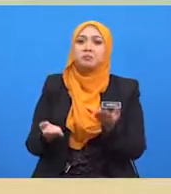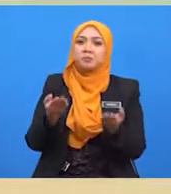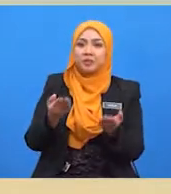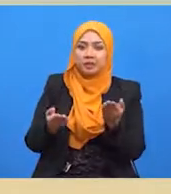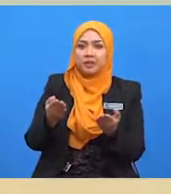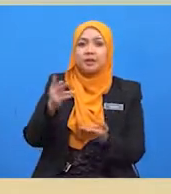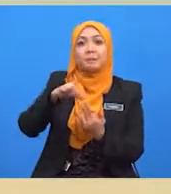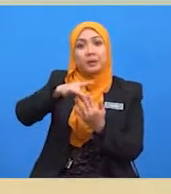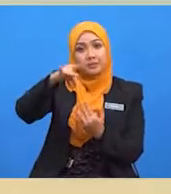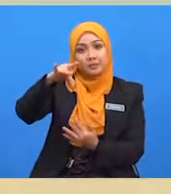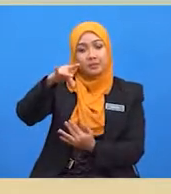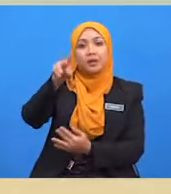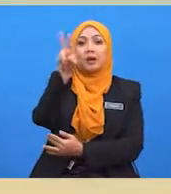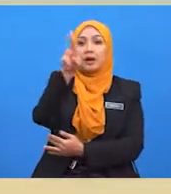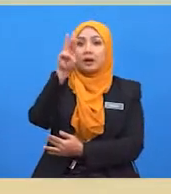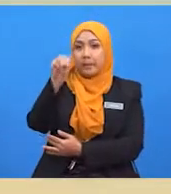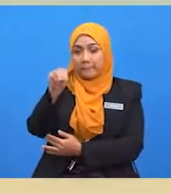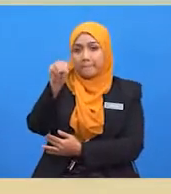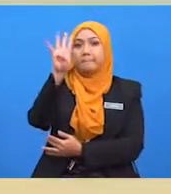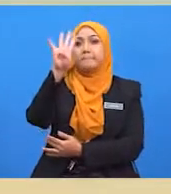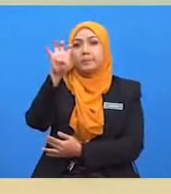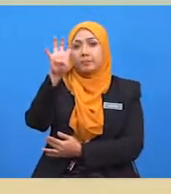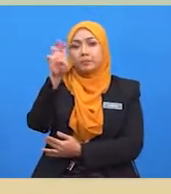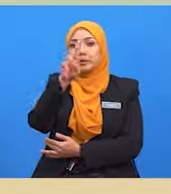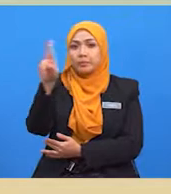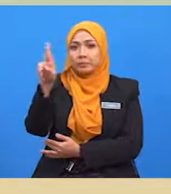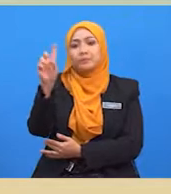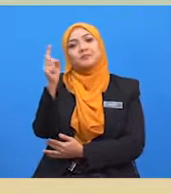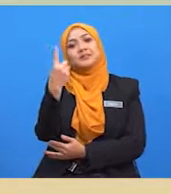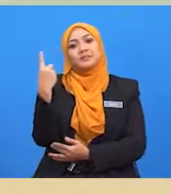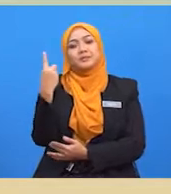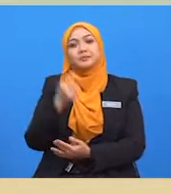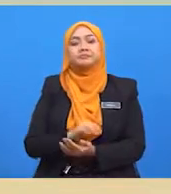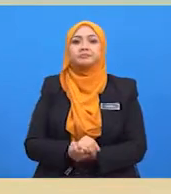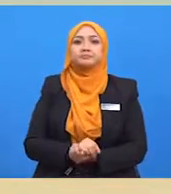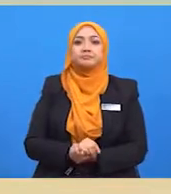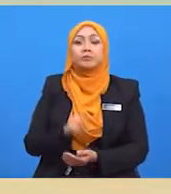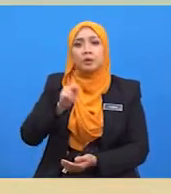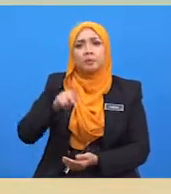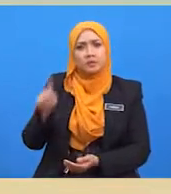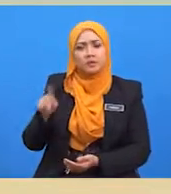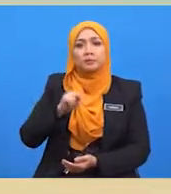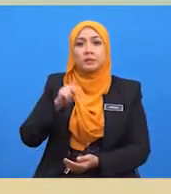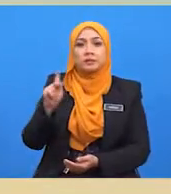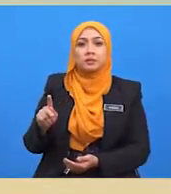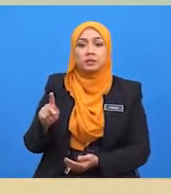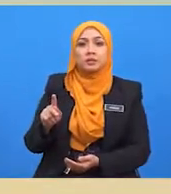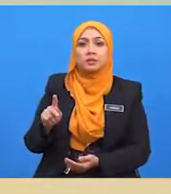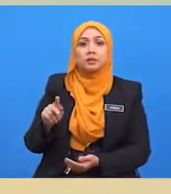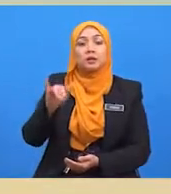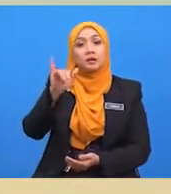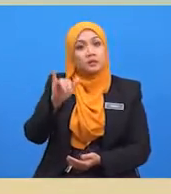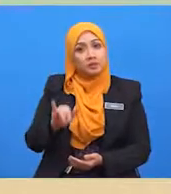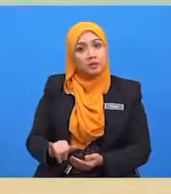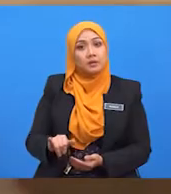demikian juga pelajar atau pengguna negara B dapat menghematkan wang sebanyak RM20,000